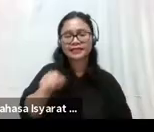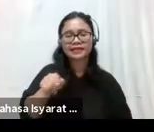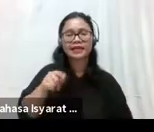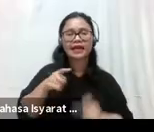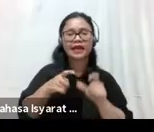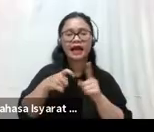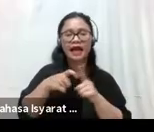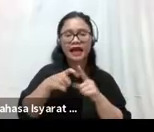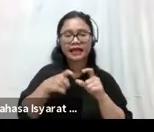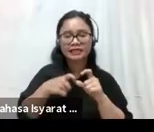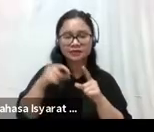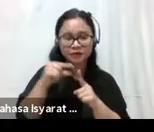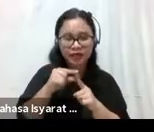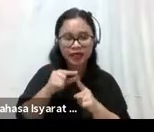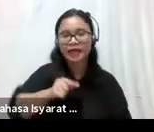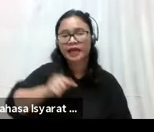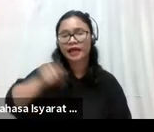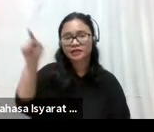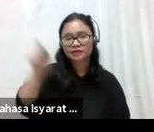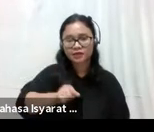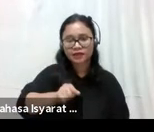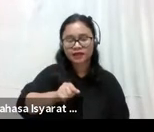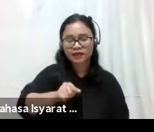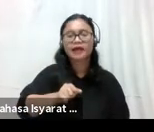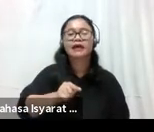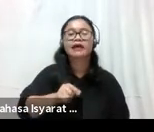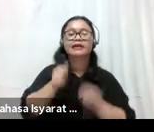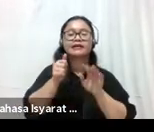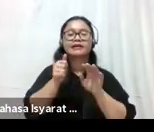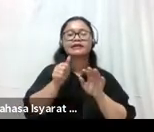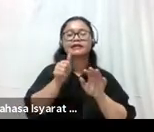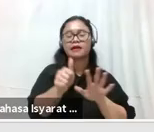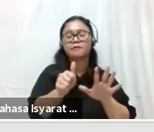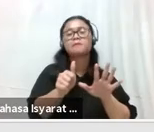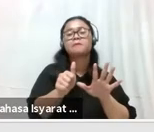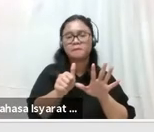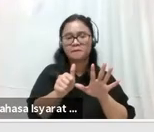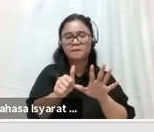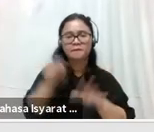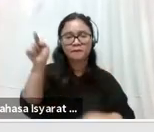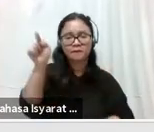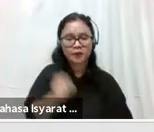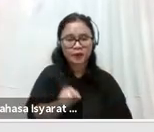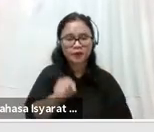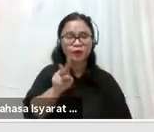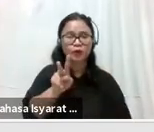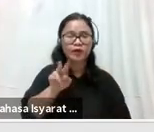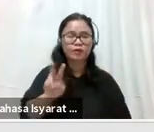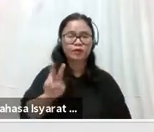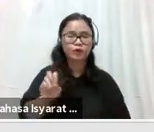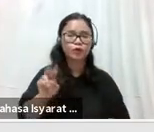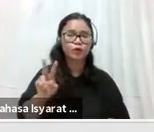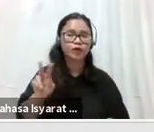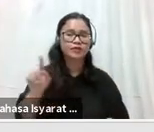garis miring enam Romawi garis miring 2021